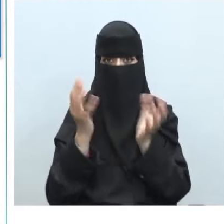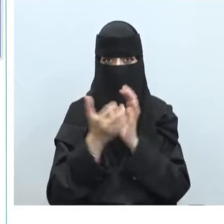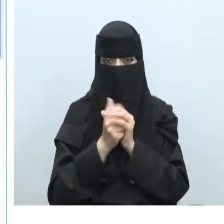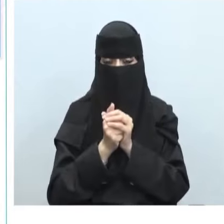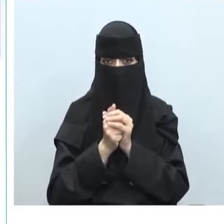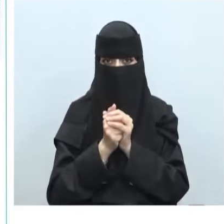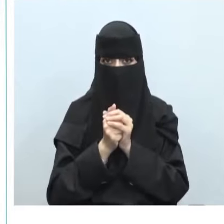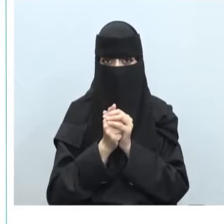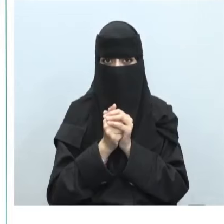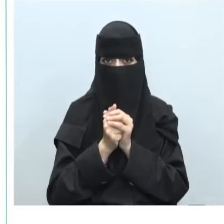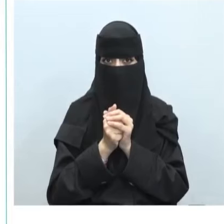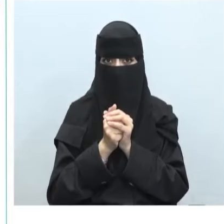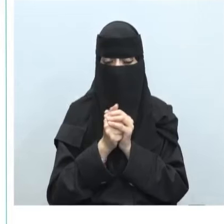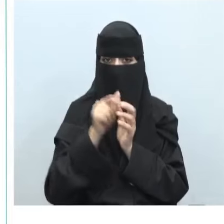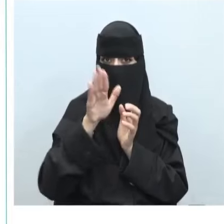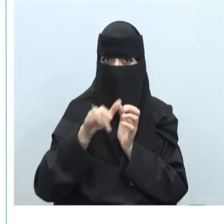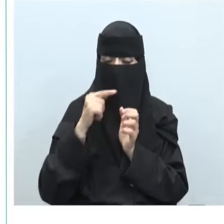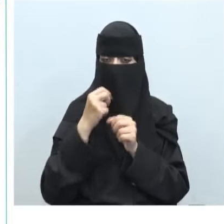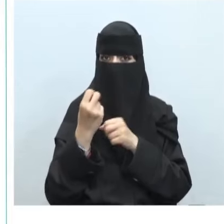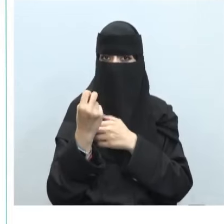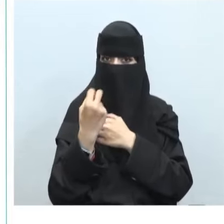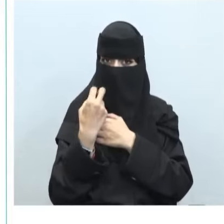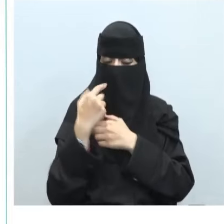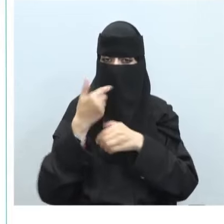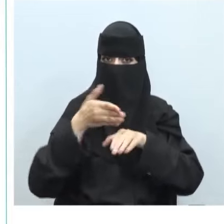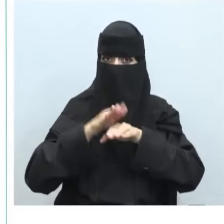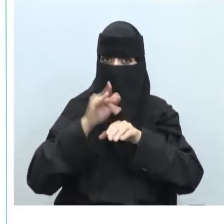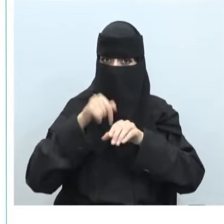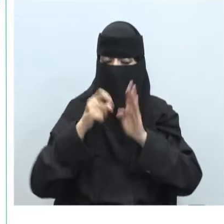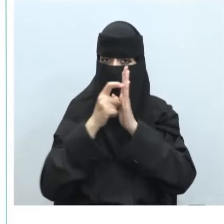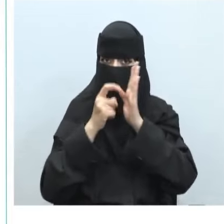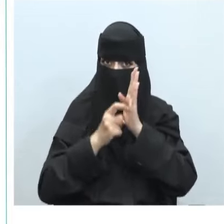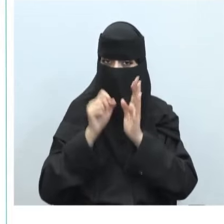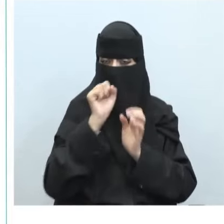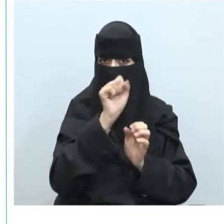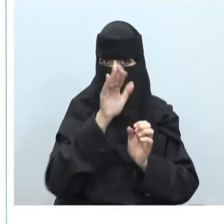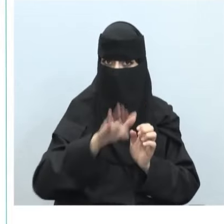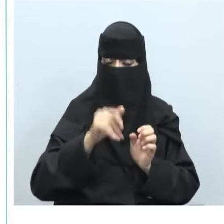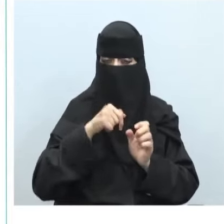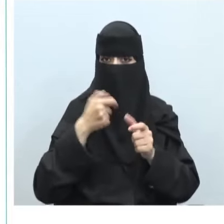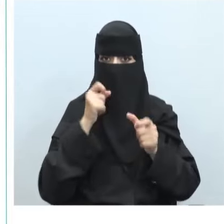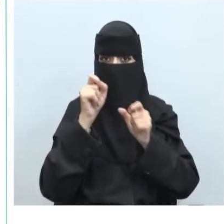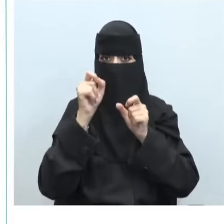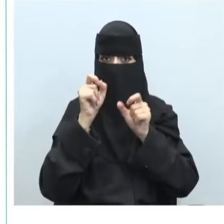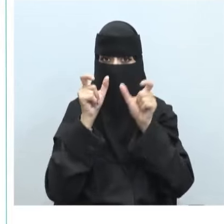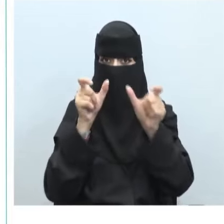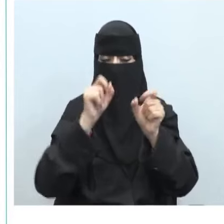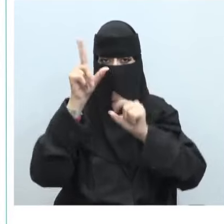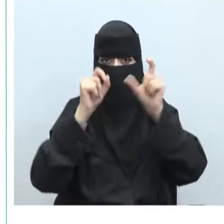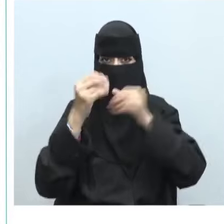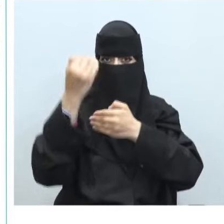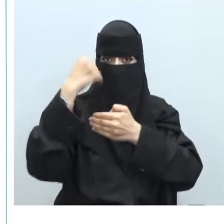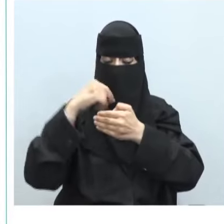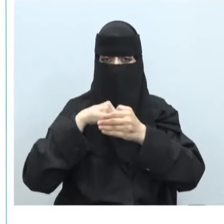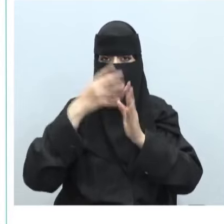أيضا تعلمنا على القوانين الخاصة بالأمن السبراني وتشريعاته داخل